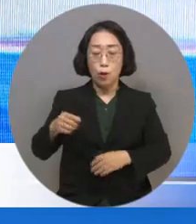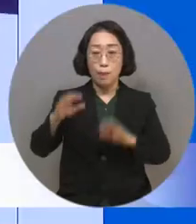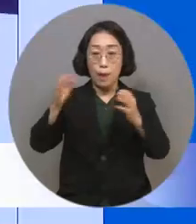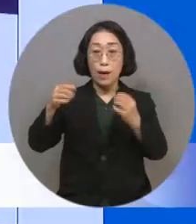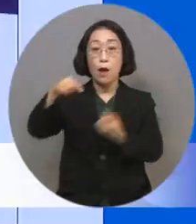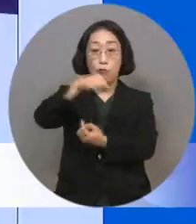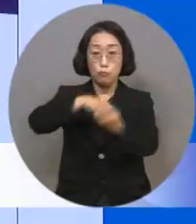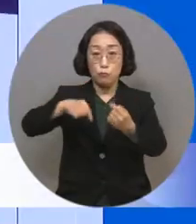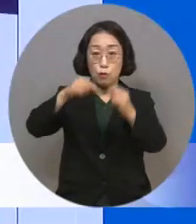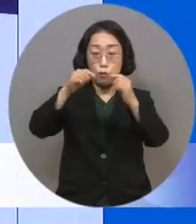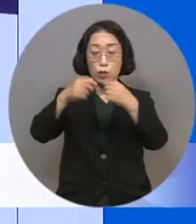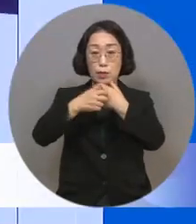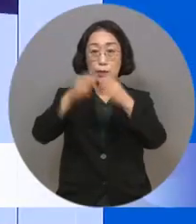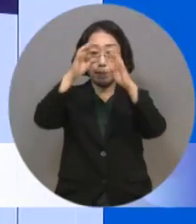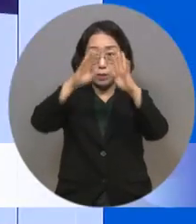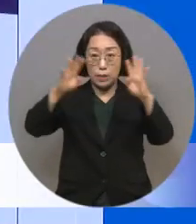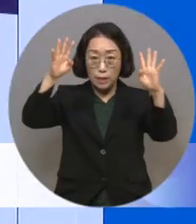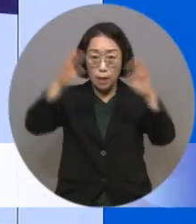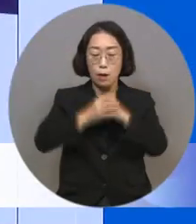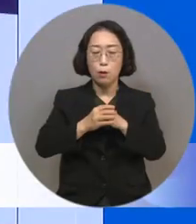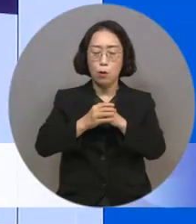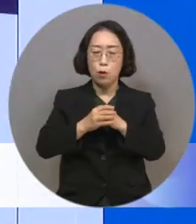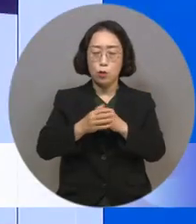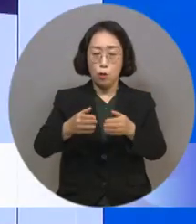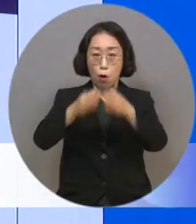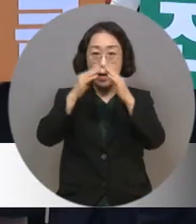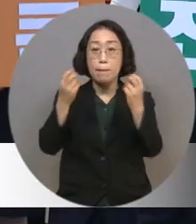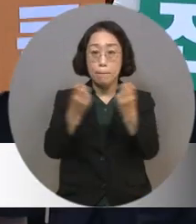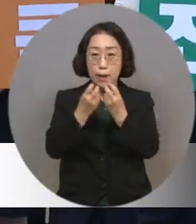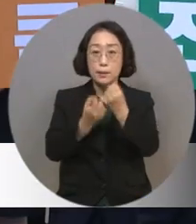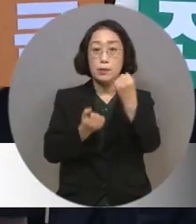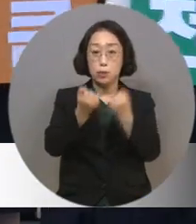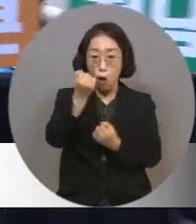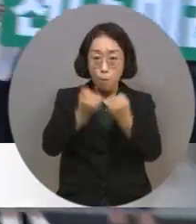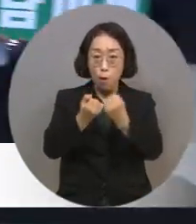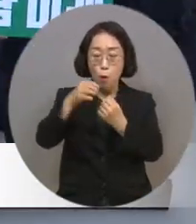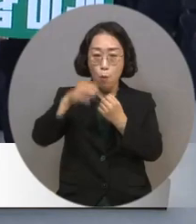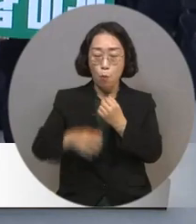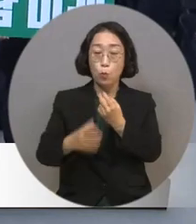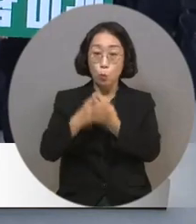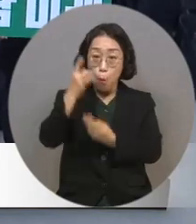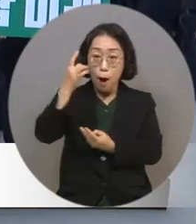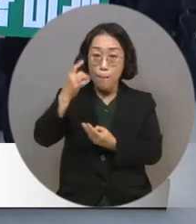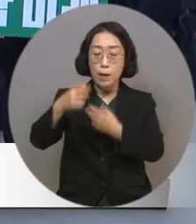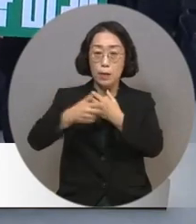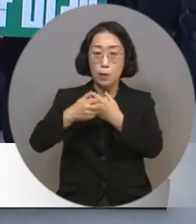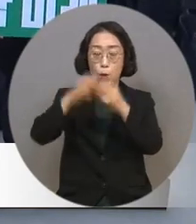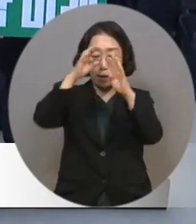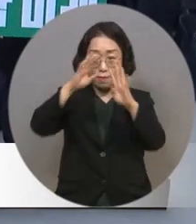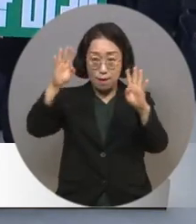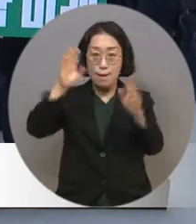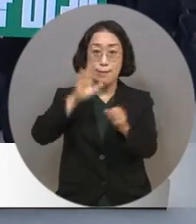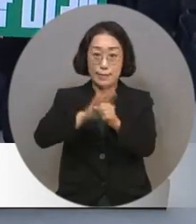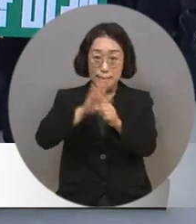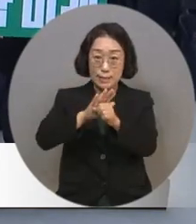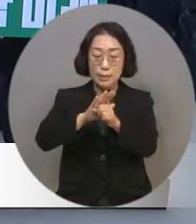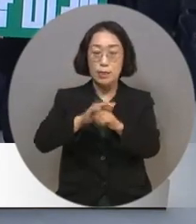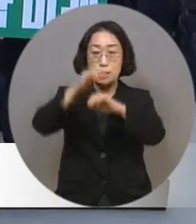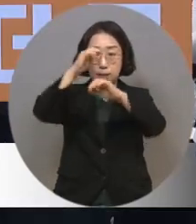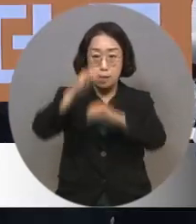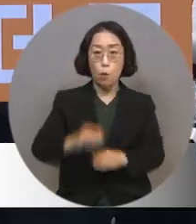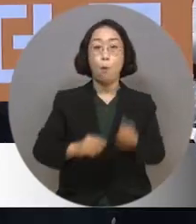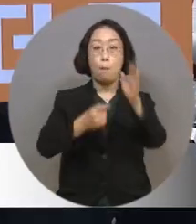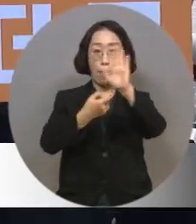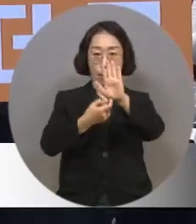에이티커니코리아의 국리부대 설립 방식 설명 전남통합국립읍과대학 설립 지지성명서 발표